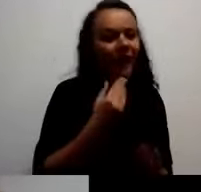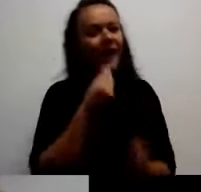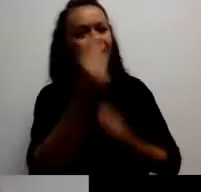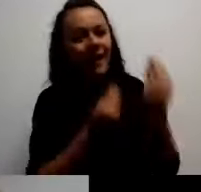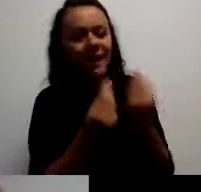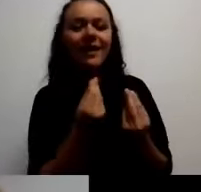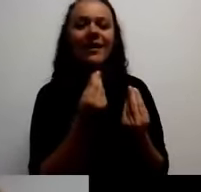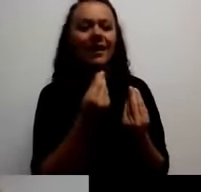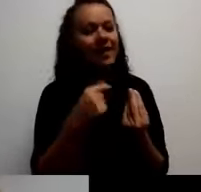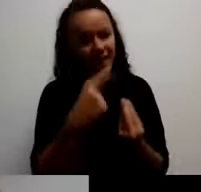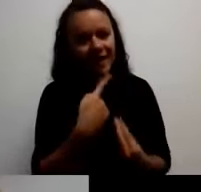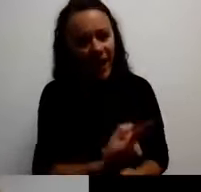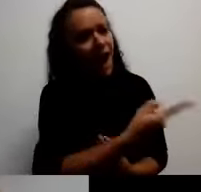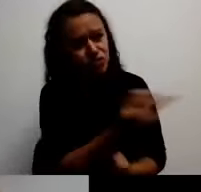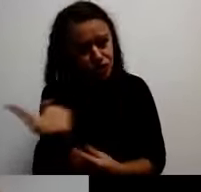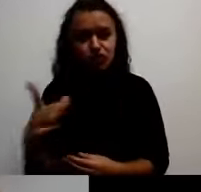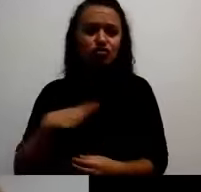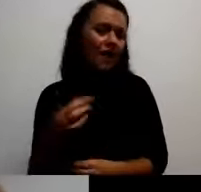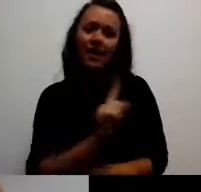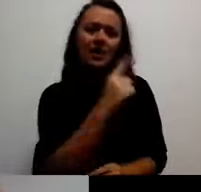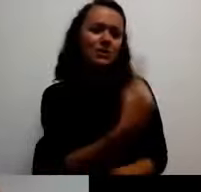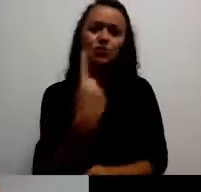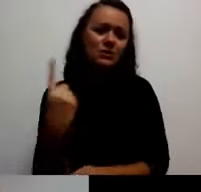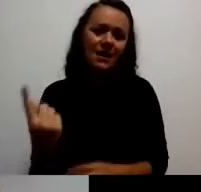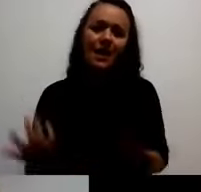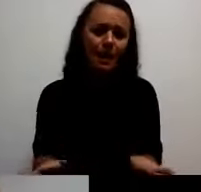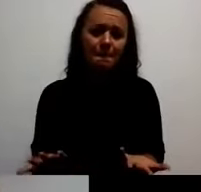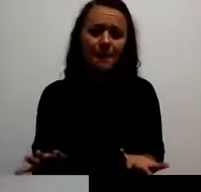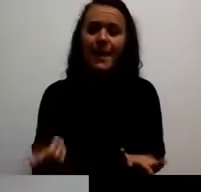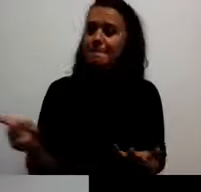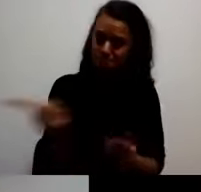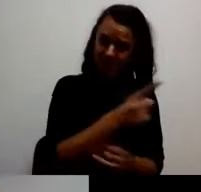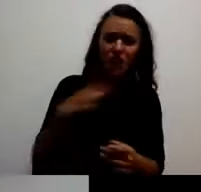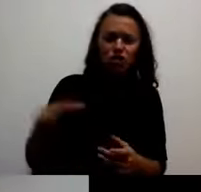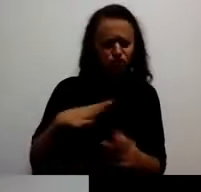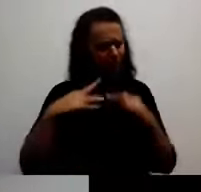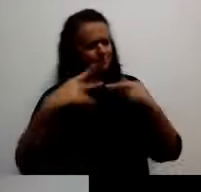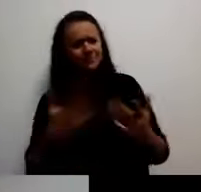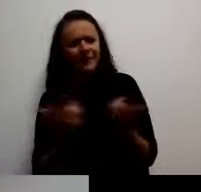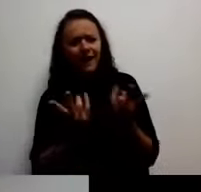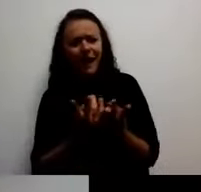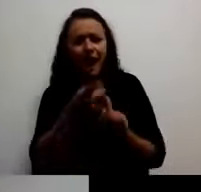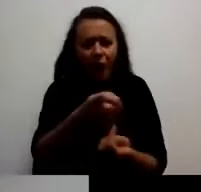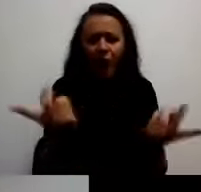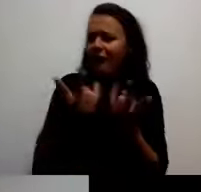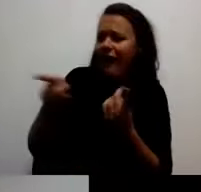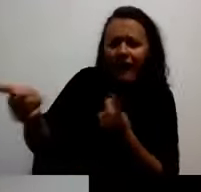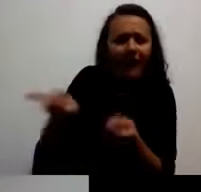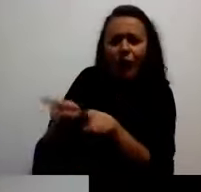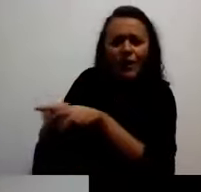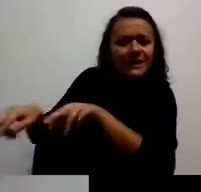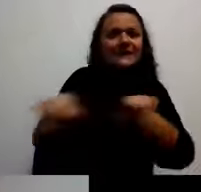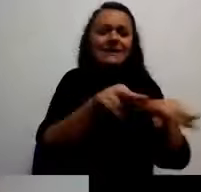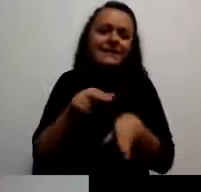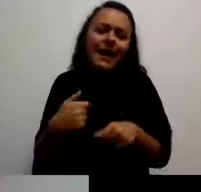da nisu sami. I nisu. To su žene slične, meni i tebi. Naše